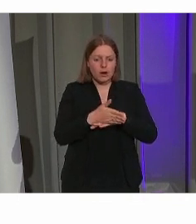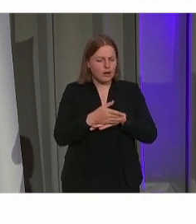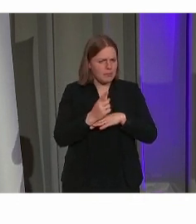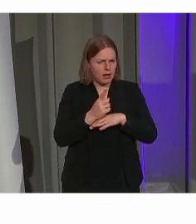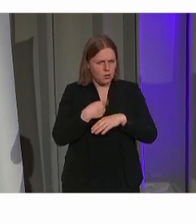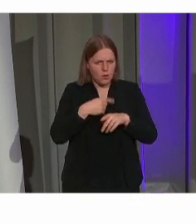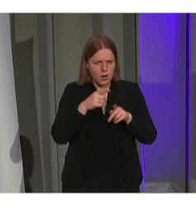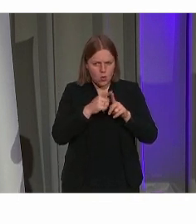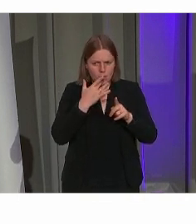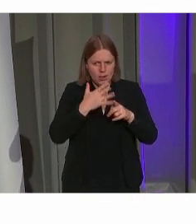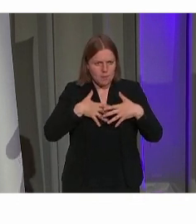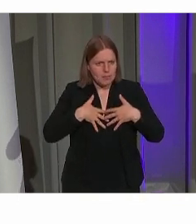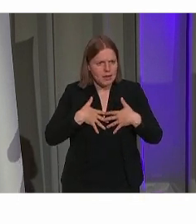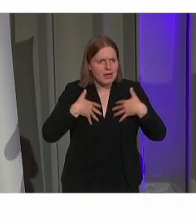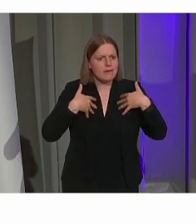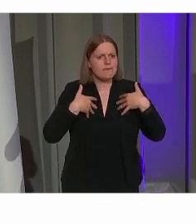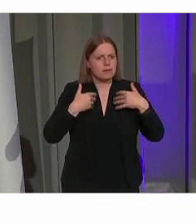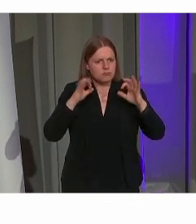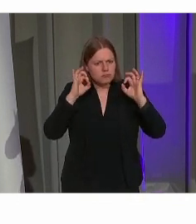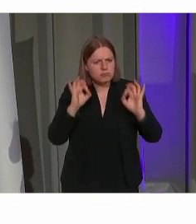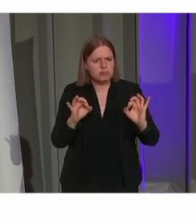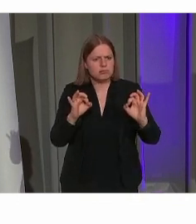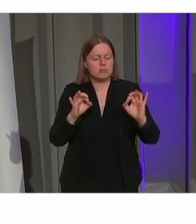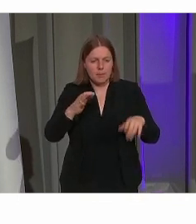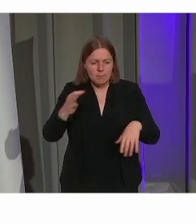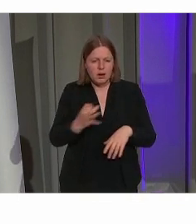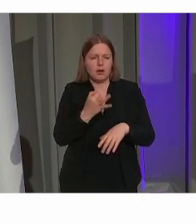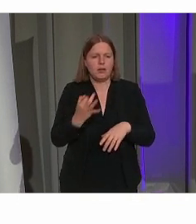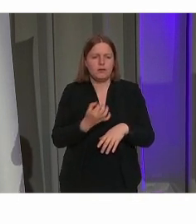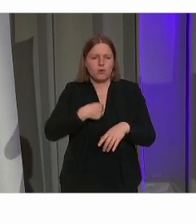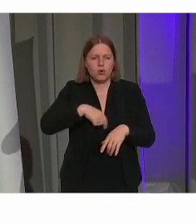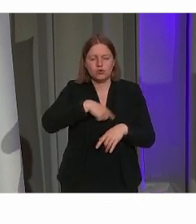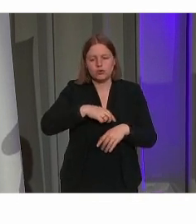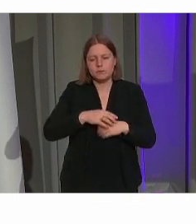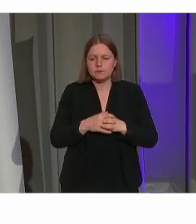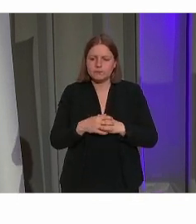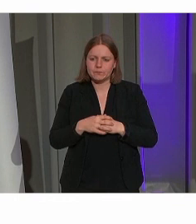hier is die belevingswaarde van ontzettend groot belang.